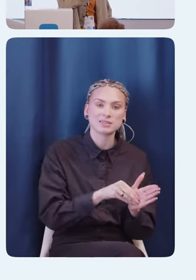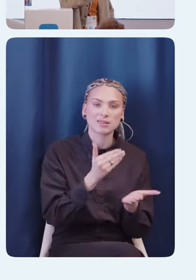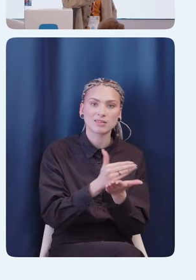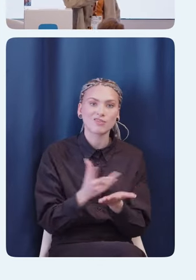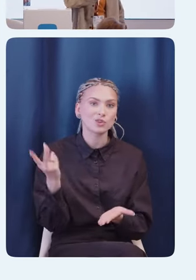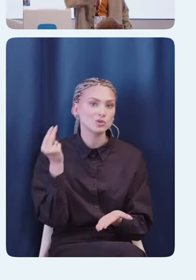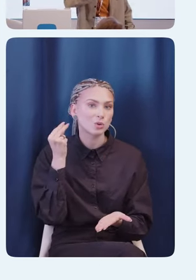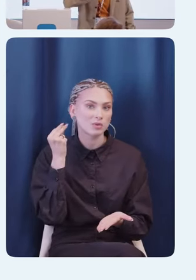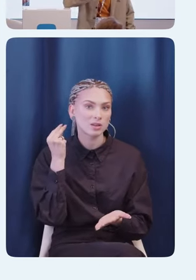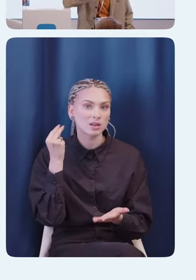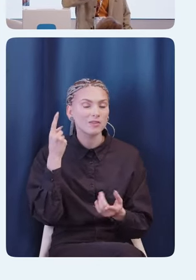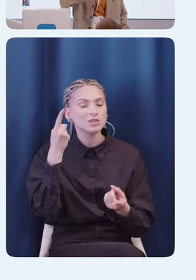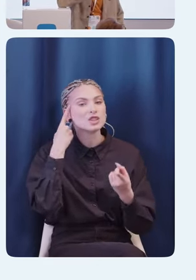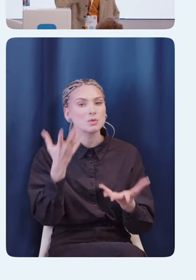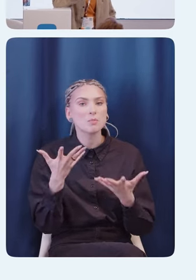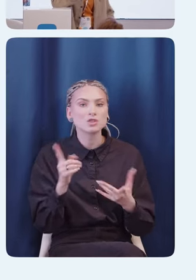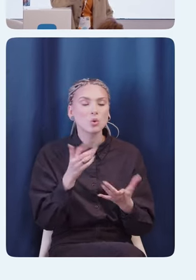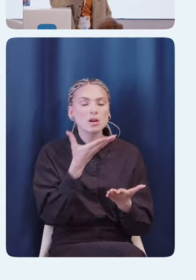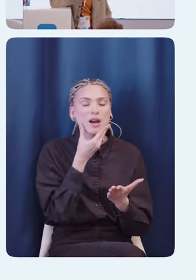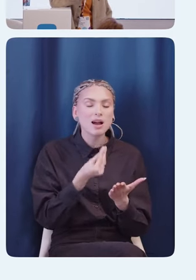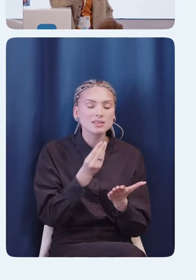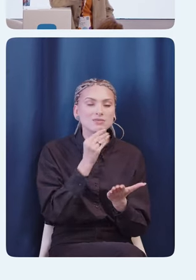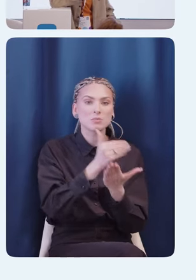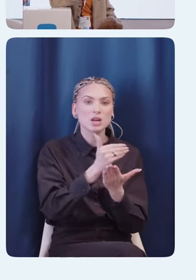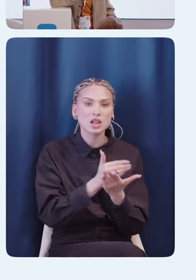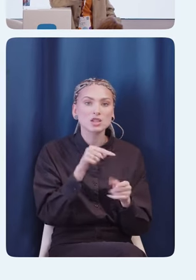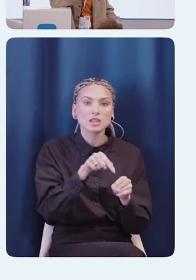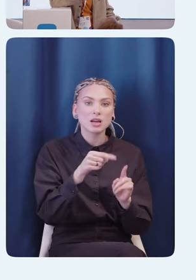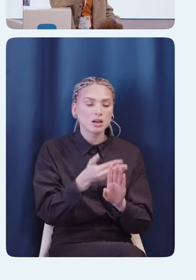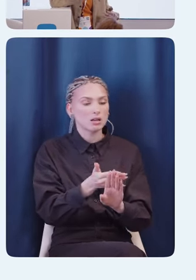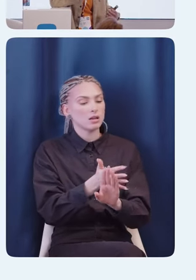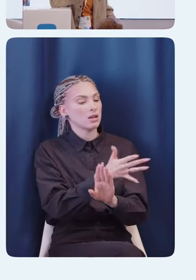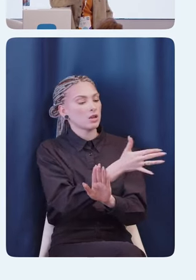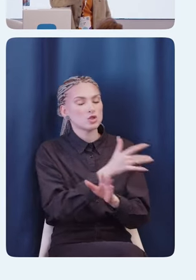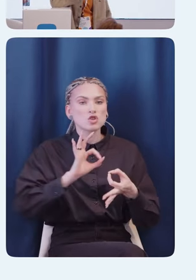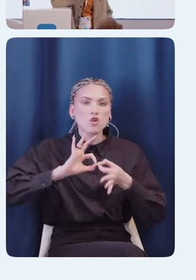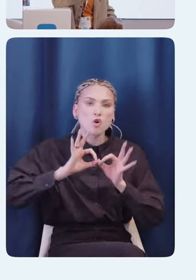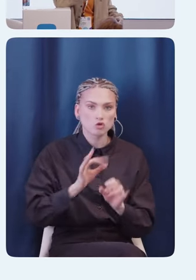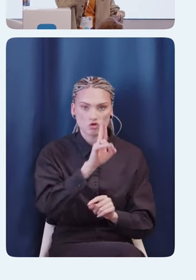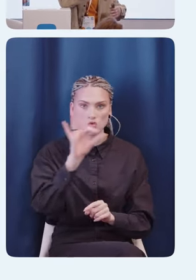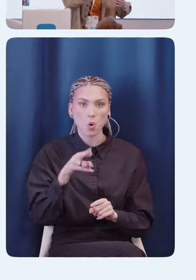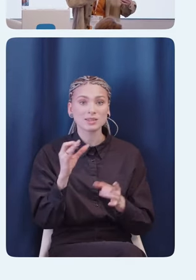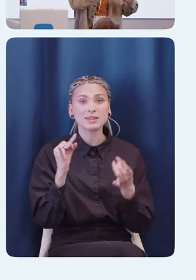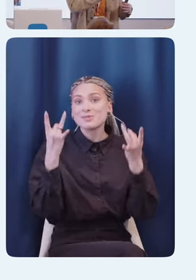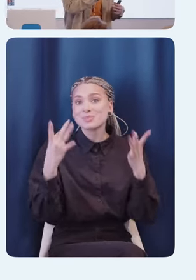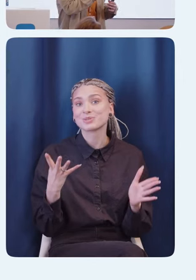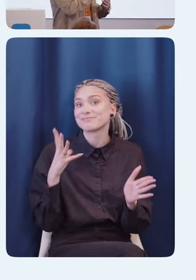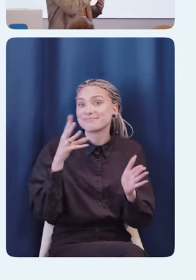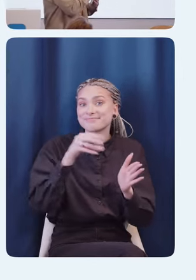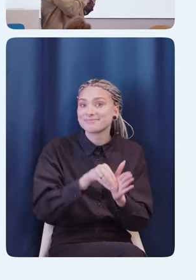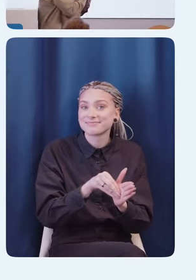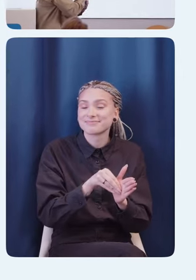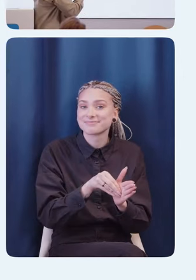понимать, что приложение, которое красивое, как правило, за ним стоит очень сложный программный код. И так взять просто и внедрить туда